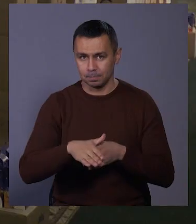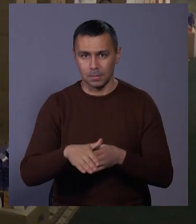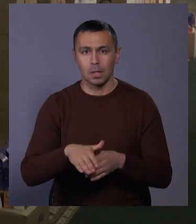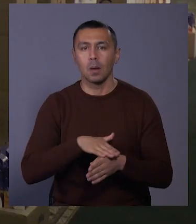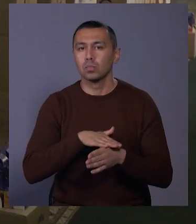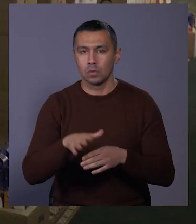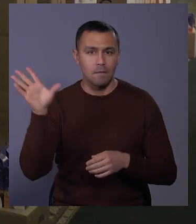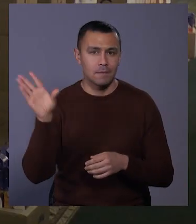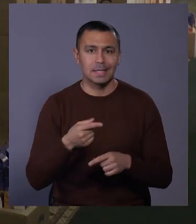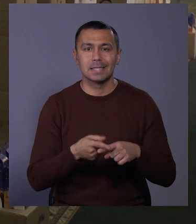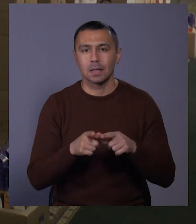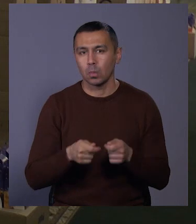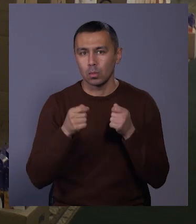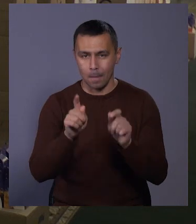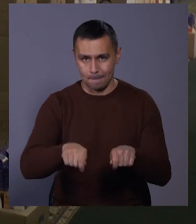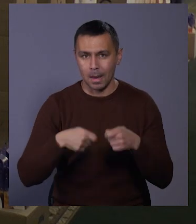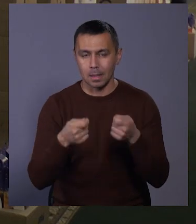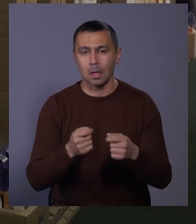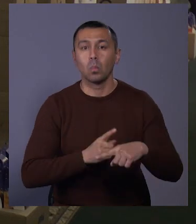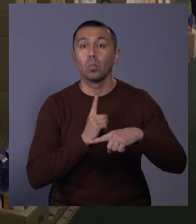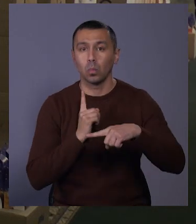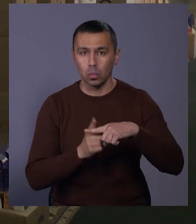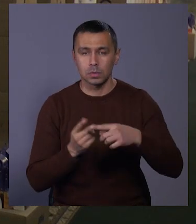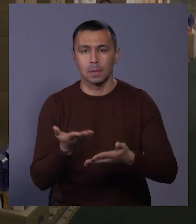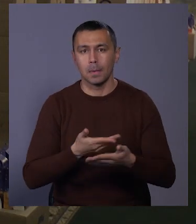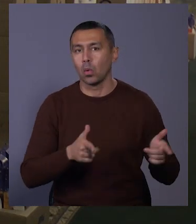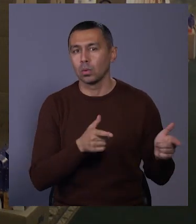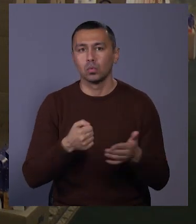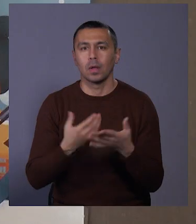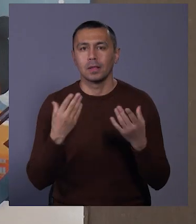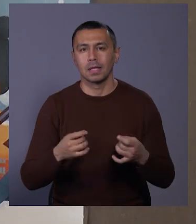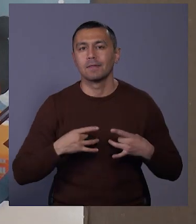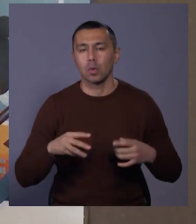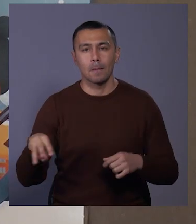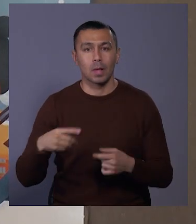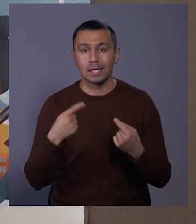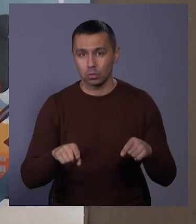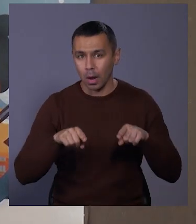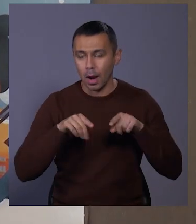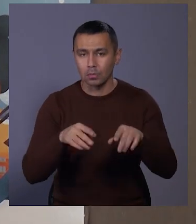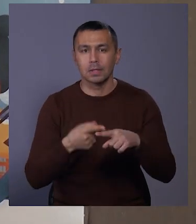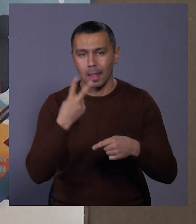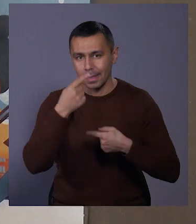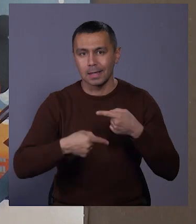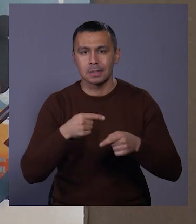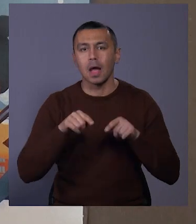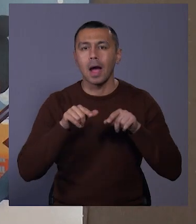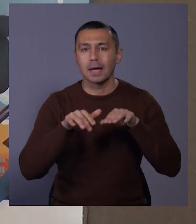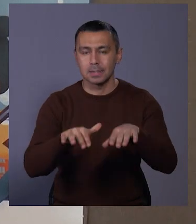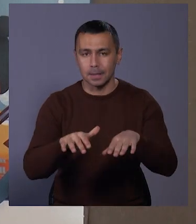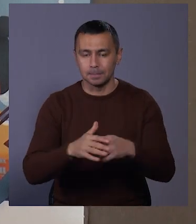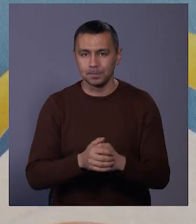всім ці подарунки передали. Крім того, ми готуємо до Дня Святого Миколая інші акції. Це традиційна акція